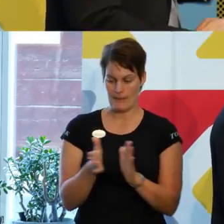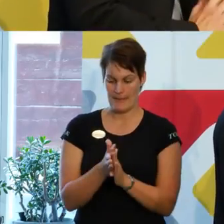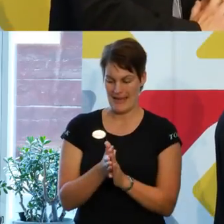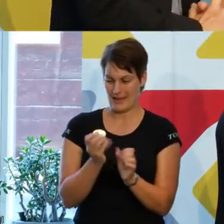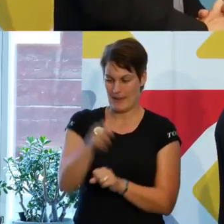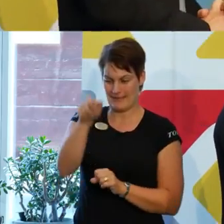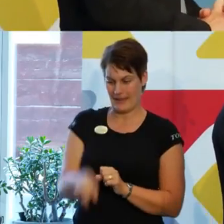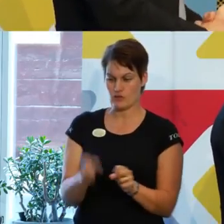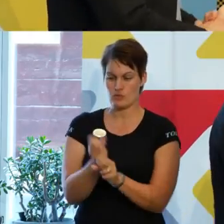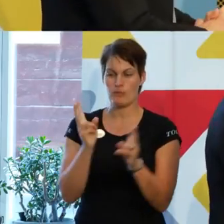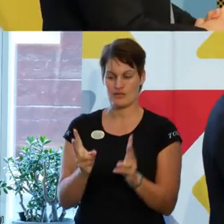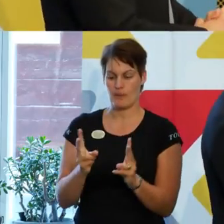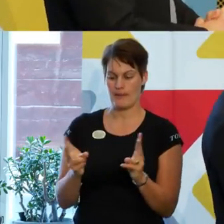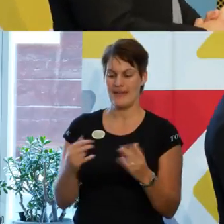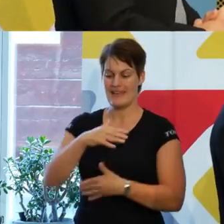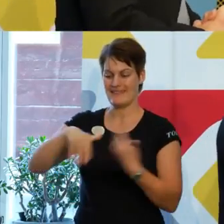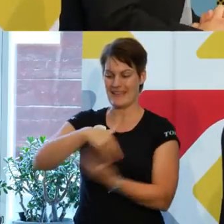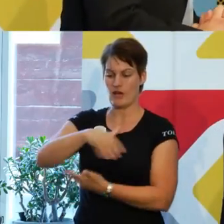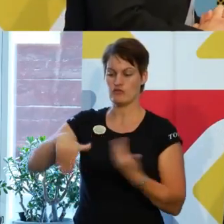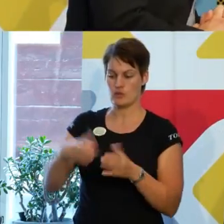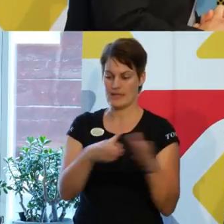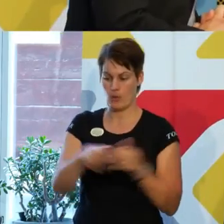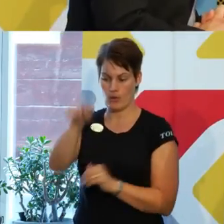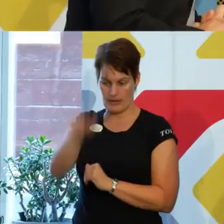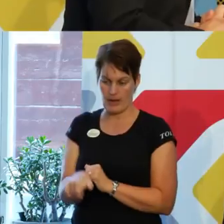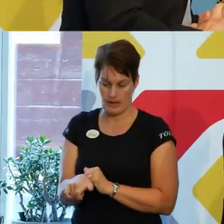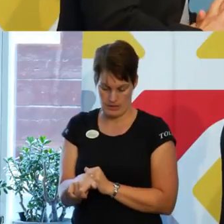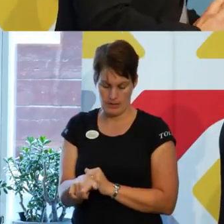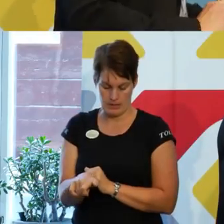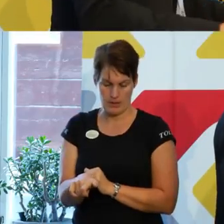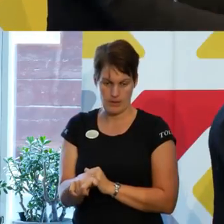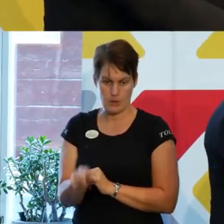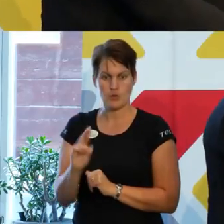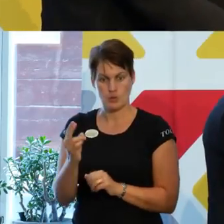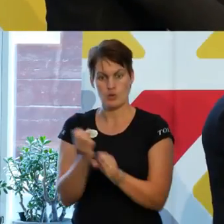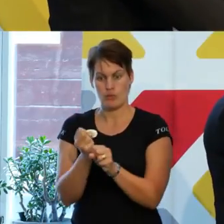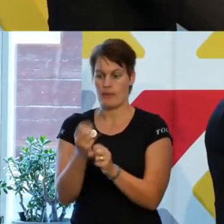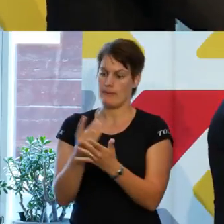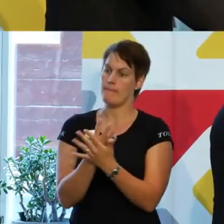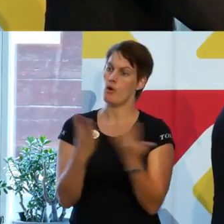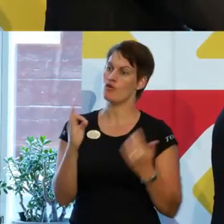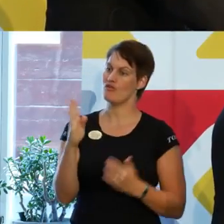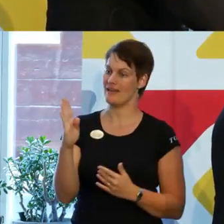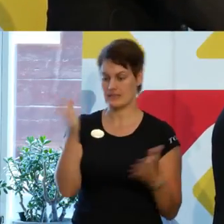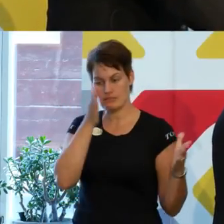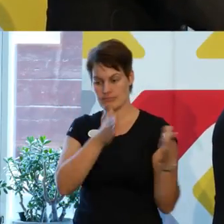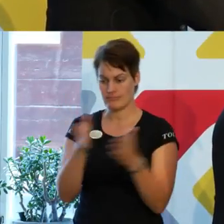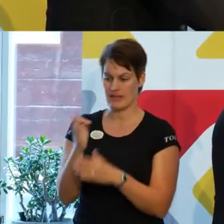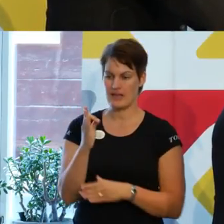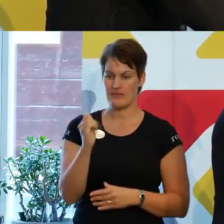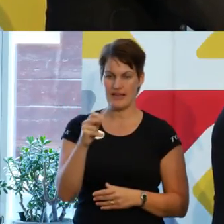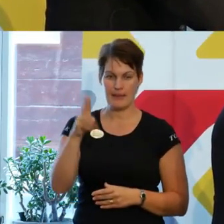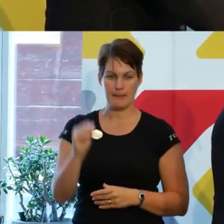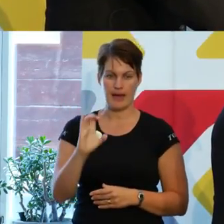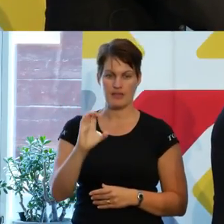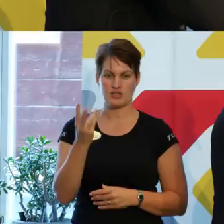som integrationssamordnare. Men hon vill ju utvidga det till att jobba mer mångfaldsinriktat. Filippa Schwanstein